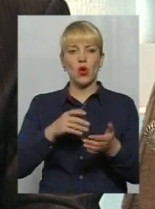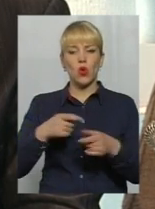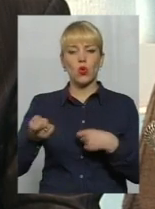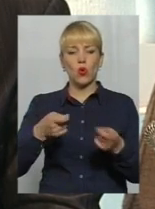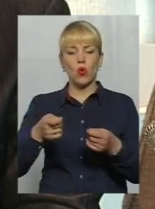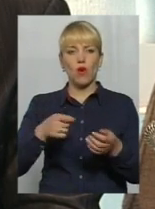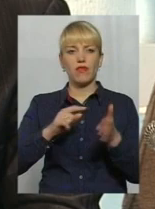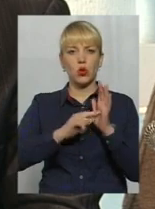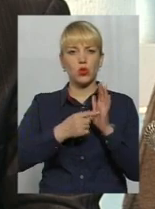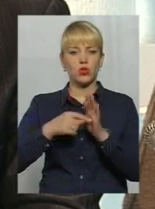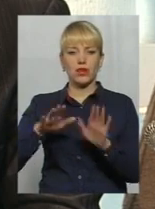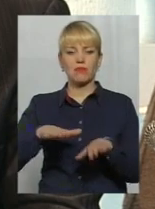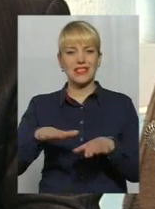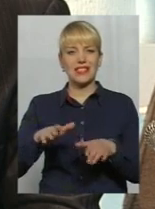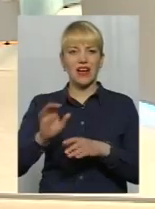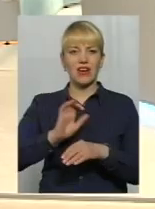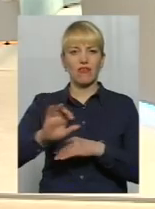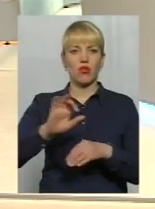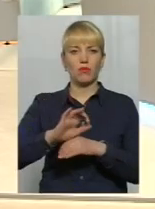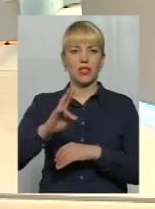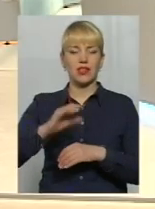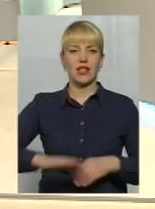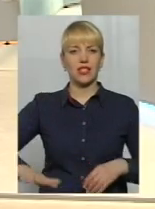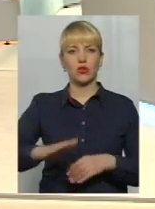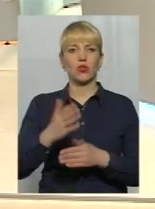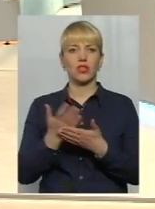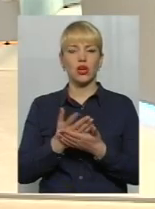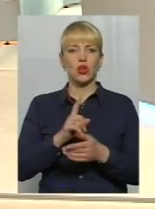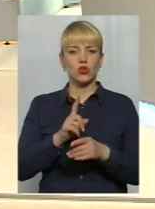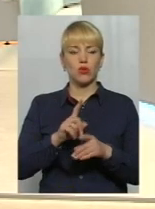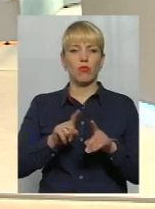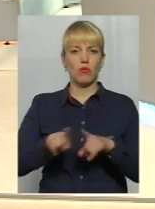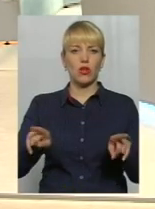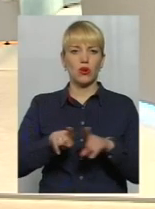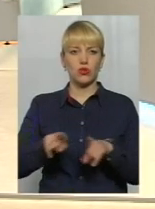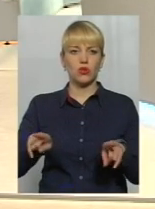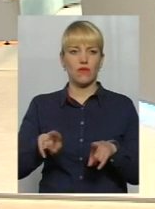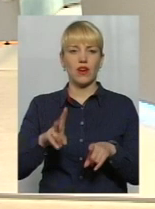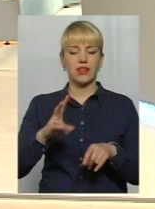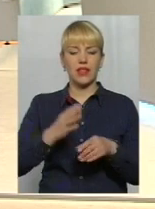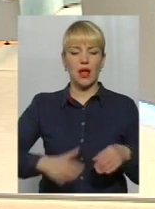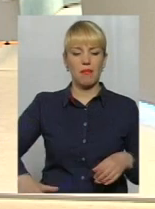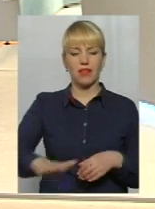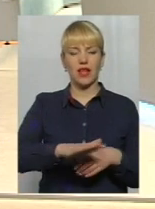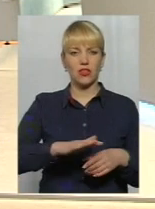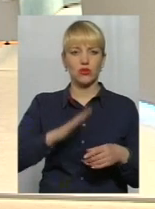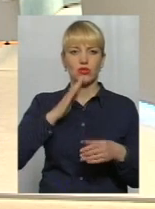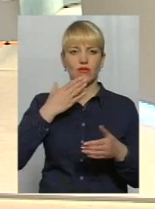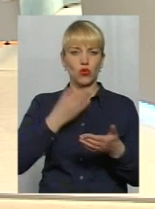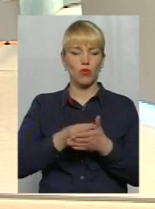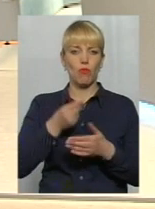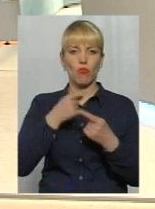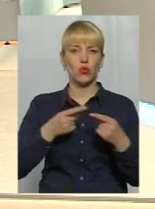місцевих виробників на території кенотеатру, для того, щоб популяризувати на фешн-майданчику свої продукції і